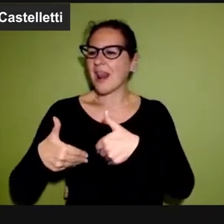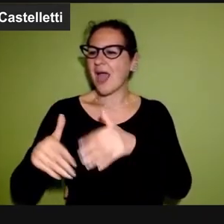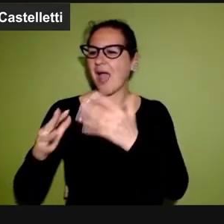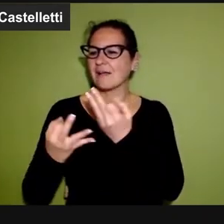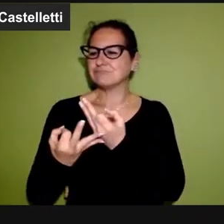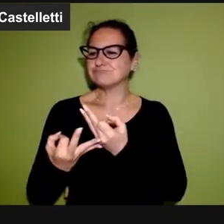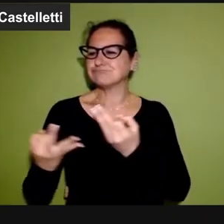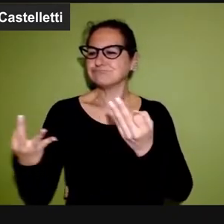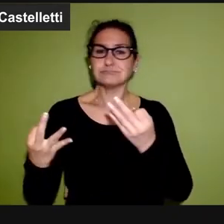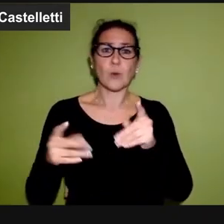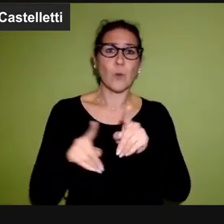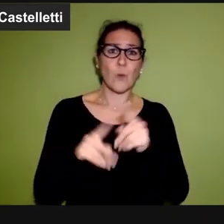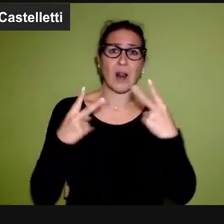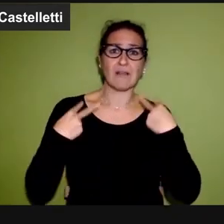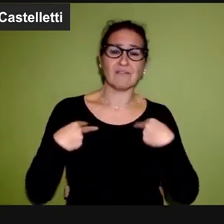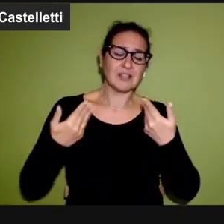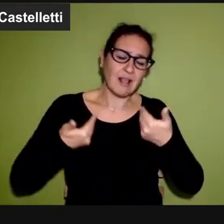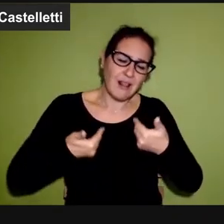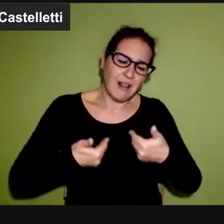cui si è tenuto molto.